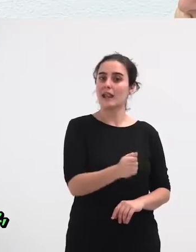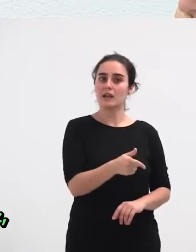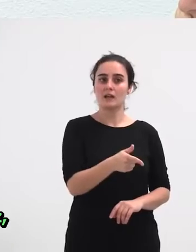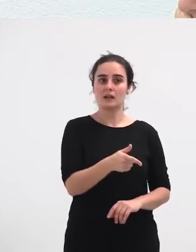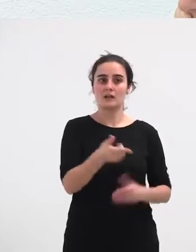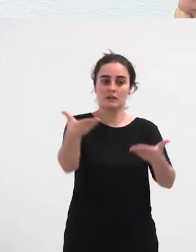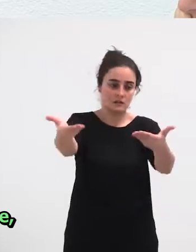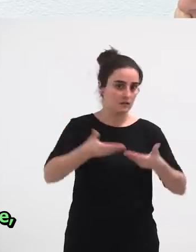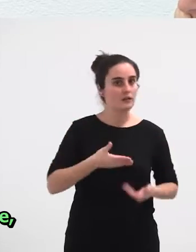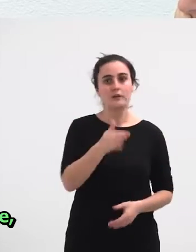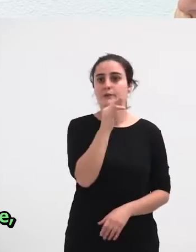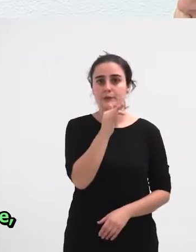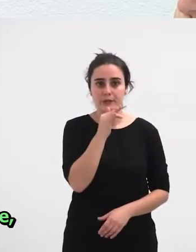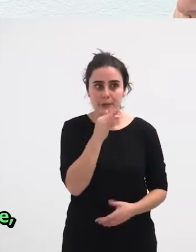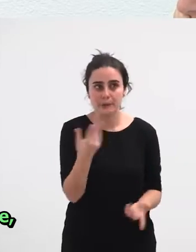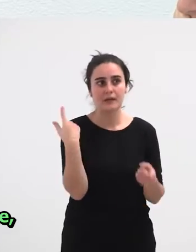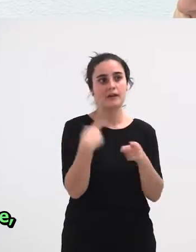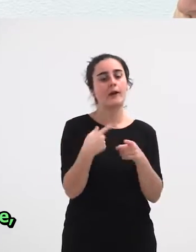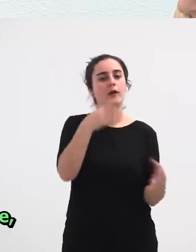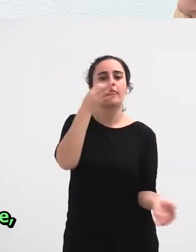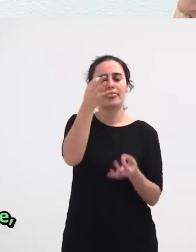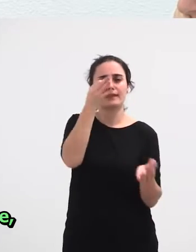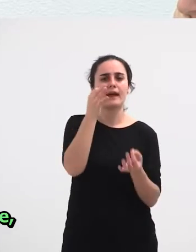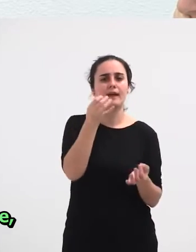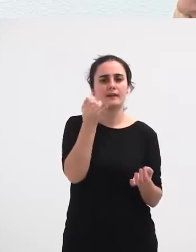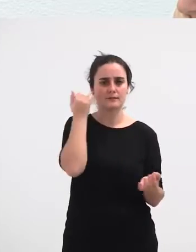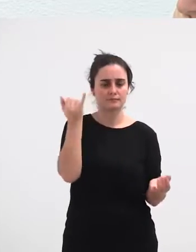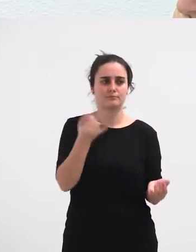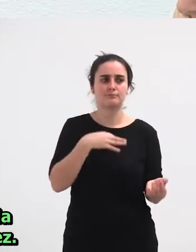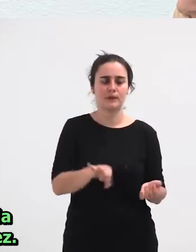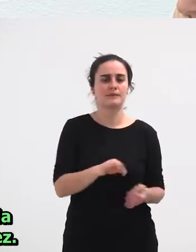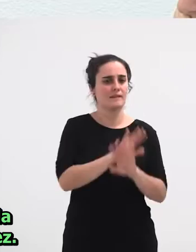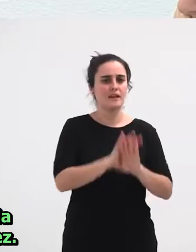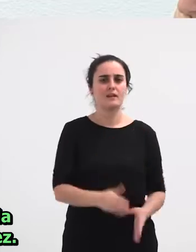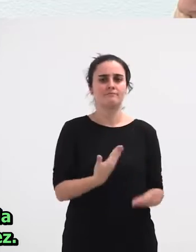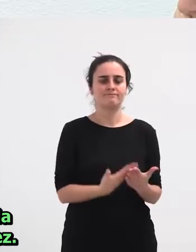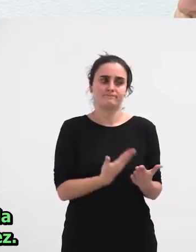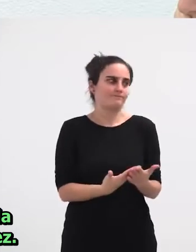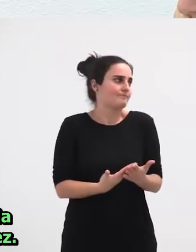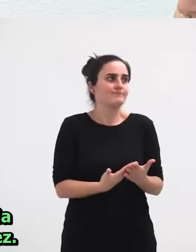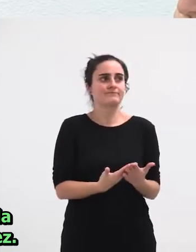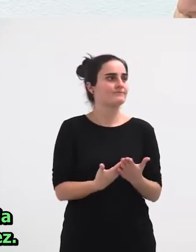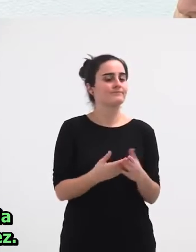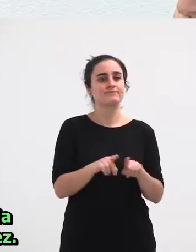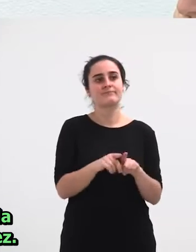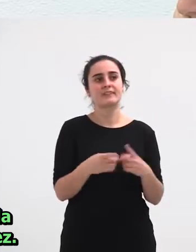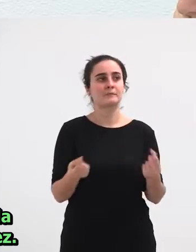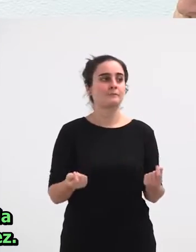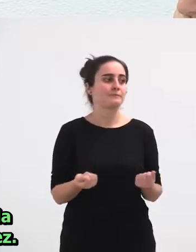Arren Arrik Egin Olako Detailiak Badaude Horreindik Erakusten Dutenak Bola Baitere